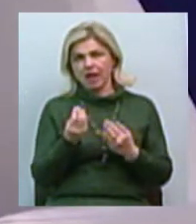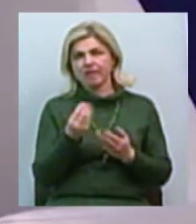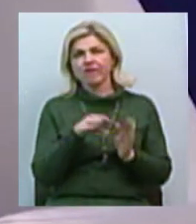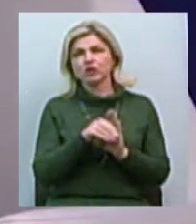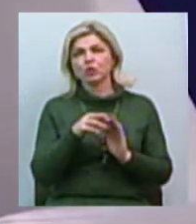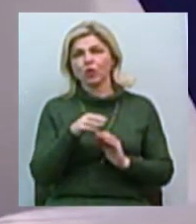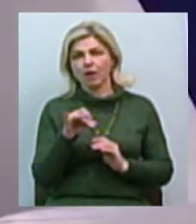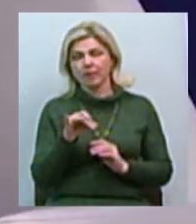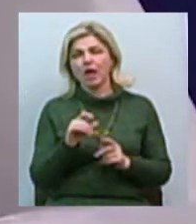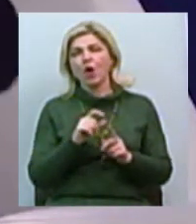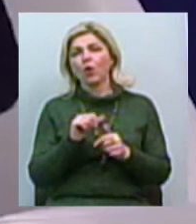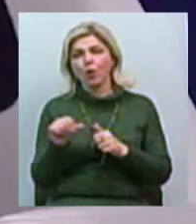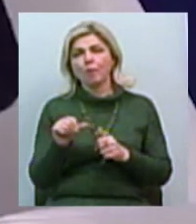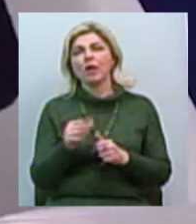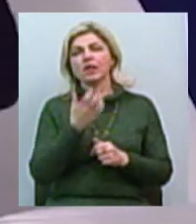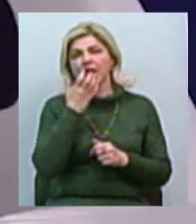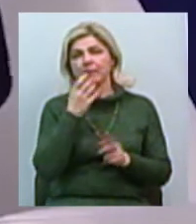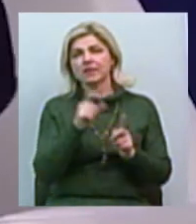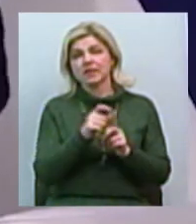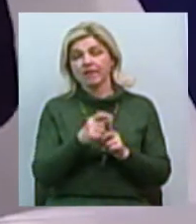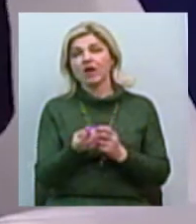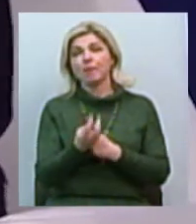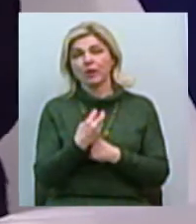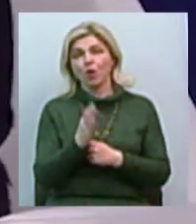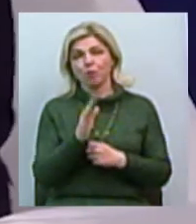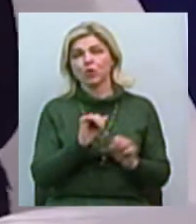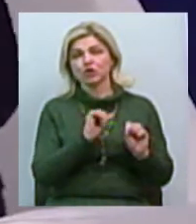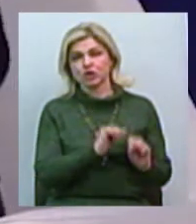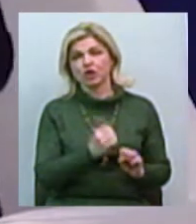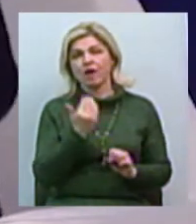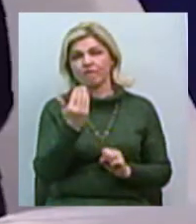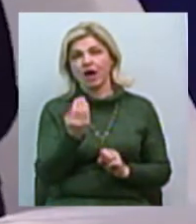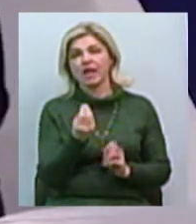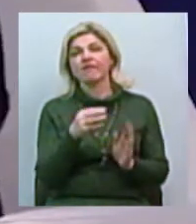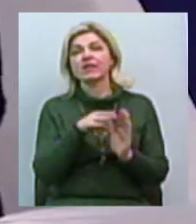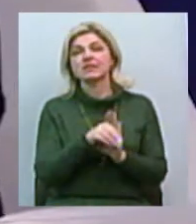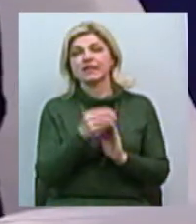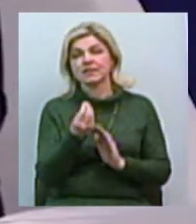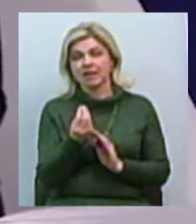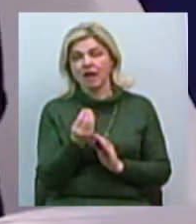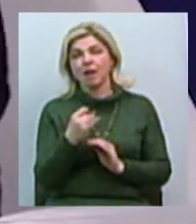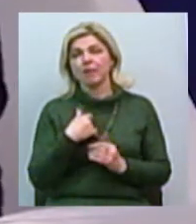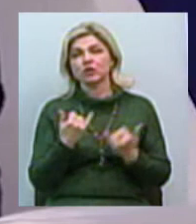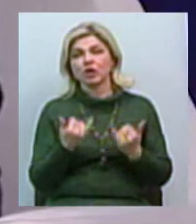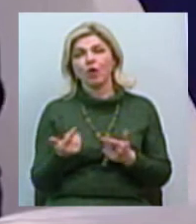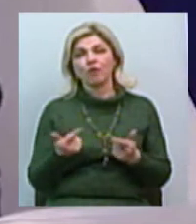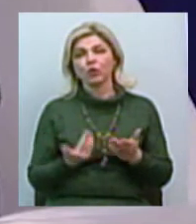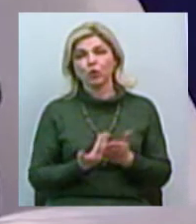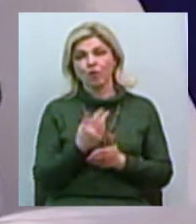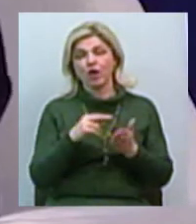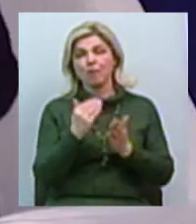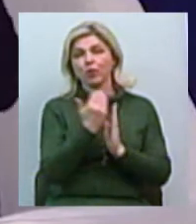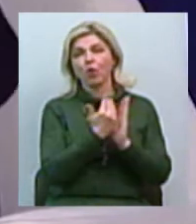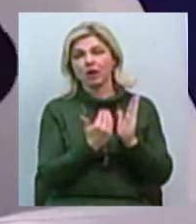просто теплих слів, приходьте і ми будемо захищати ваші інвестиції. Наприклад, ми зараз підготували нову програму, яка буде